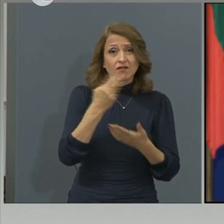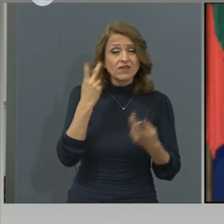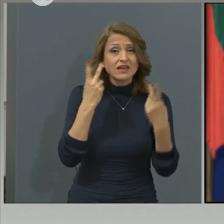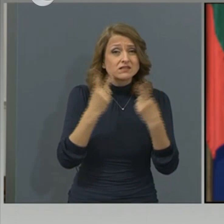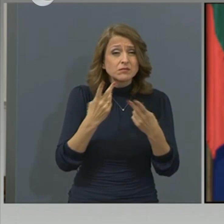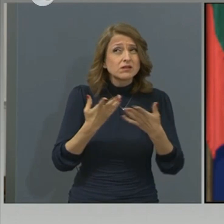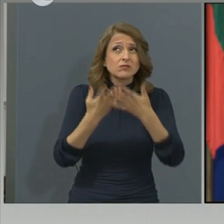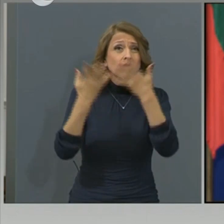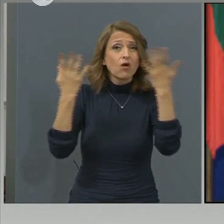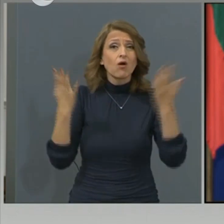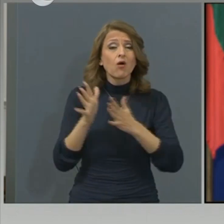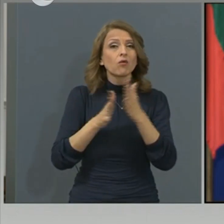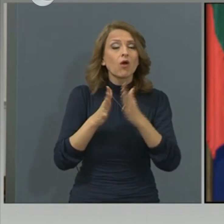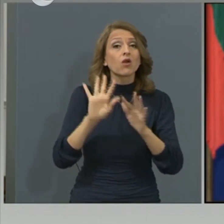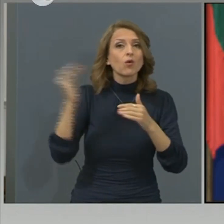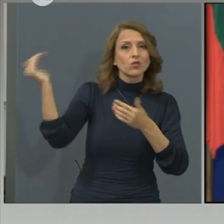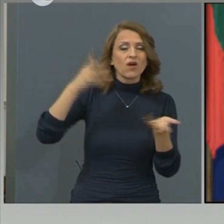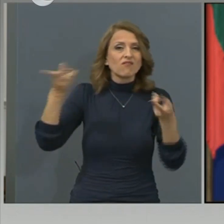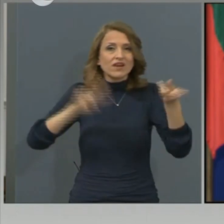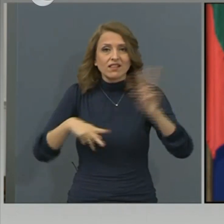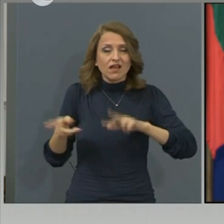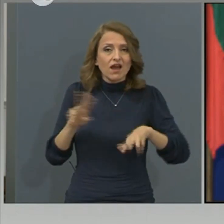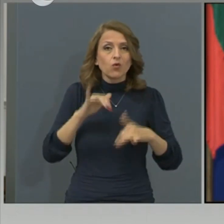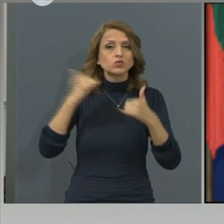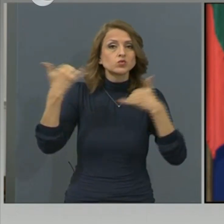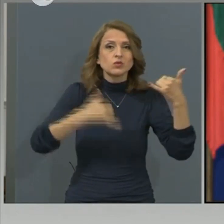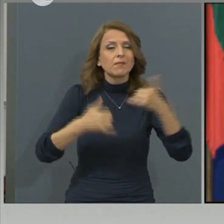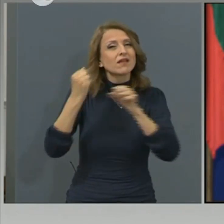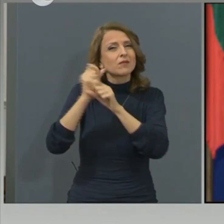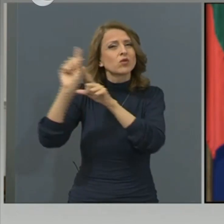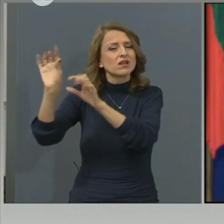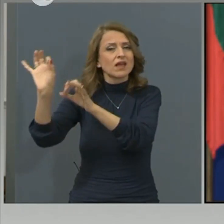прибрал чужбина, те не са се осигурявали почти никога в България.